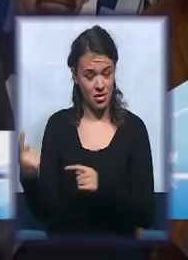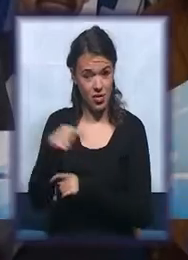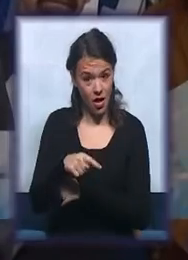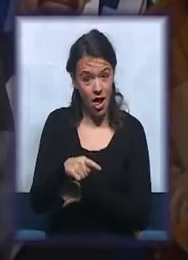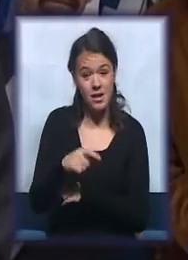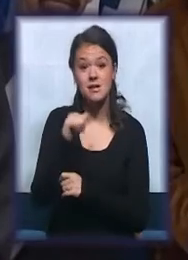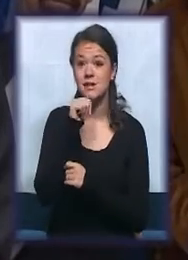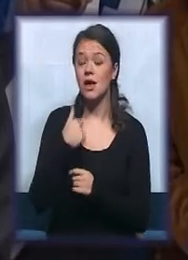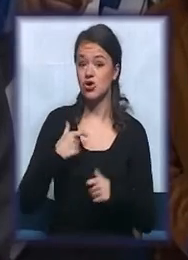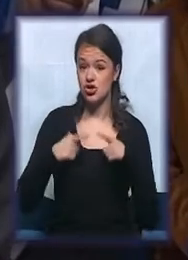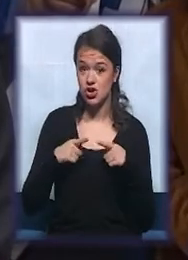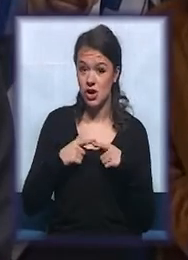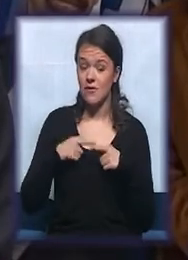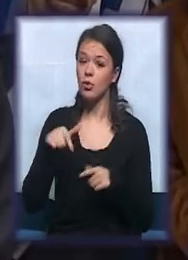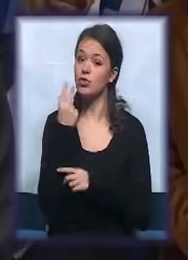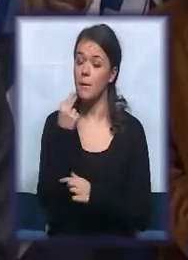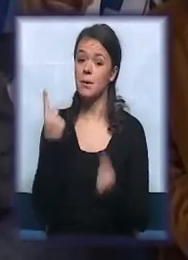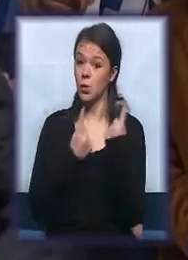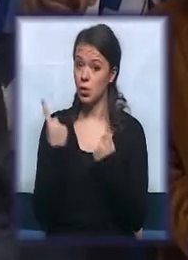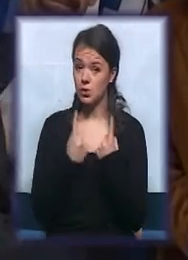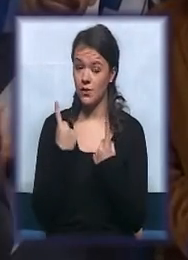i borave u zaista dobrim uspojima.